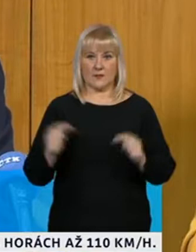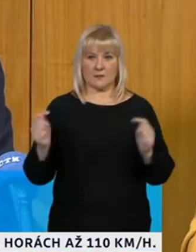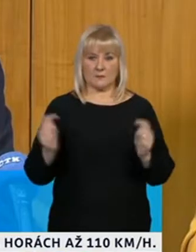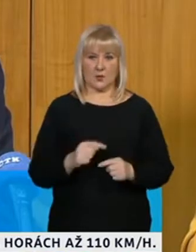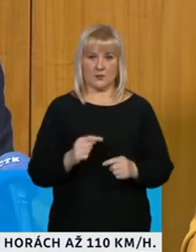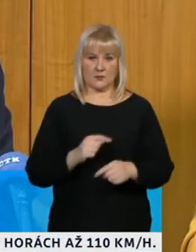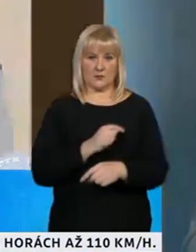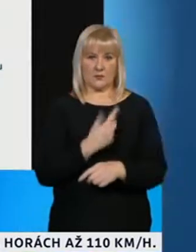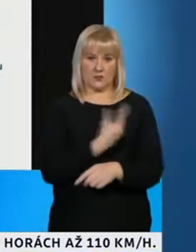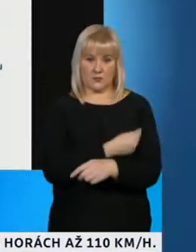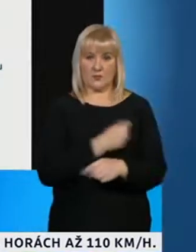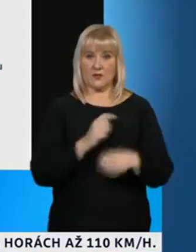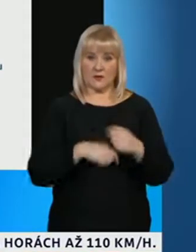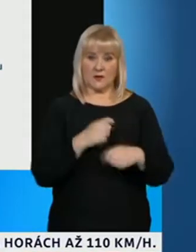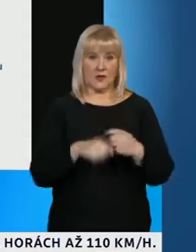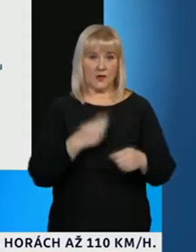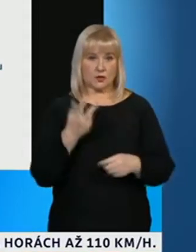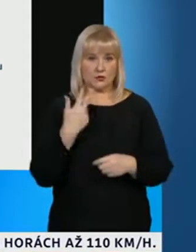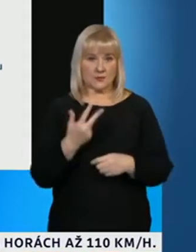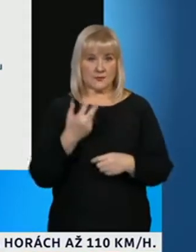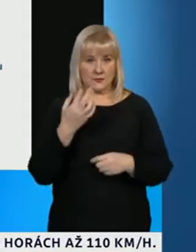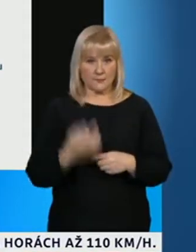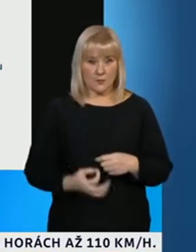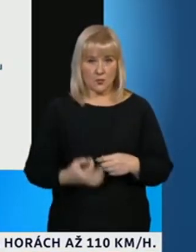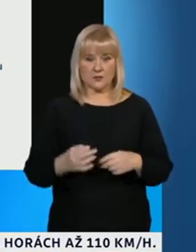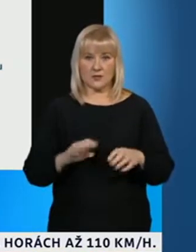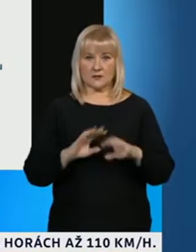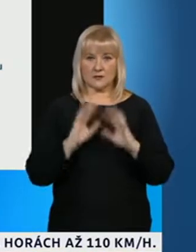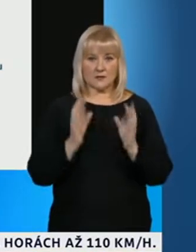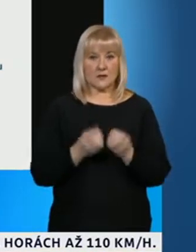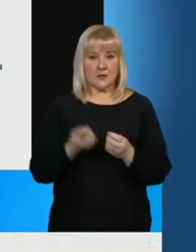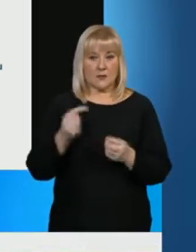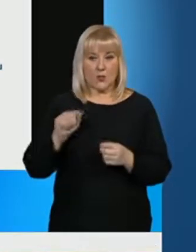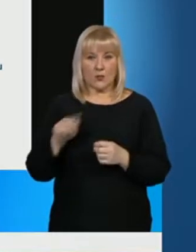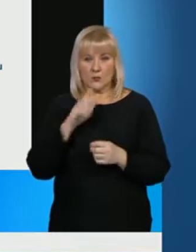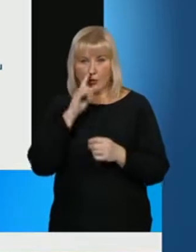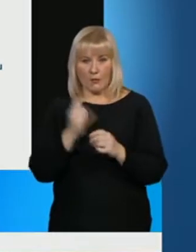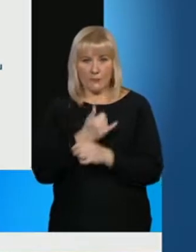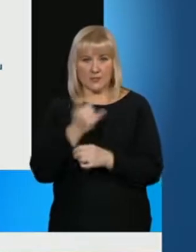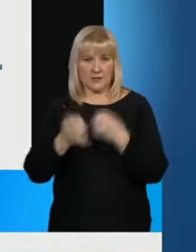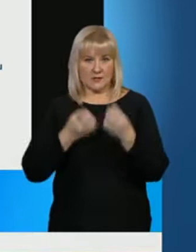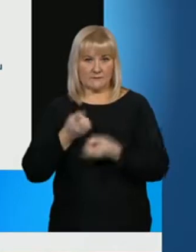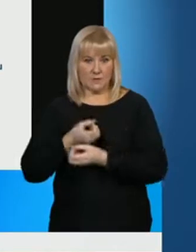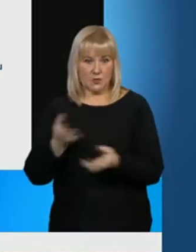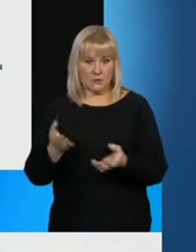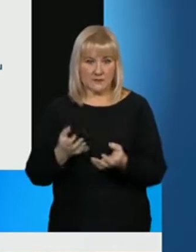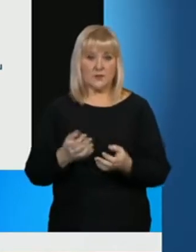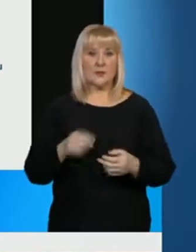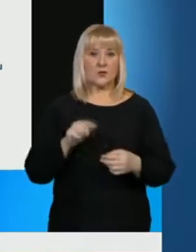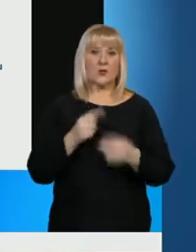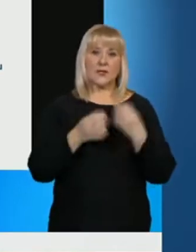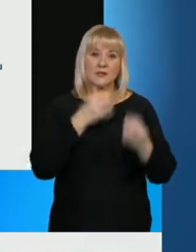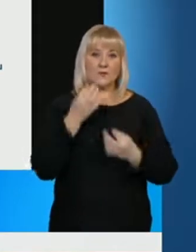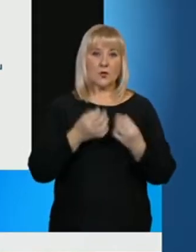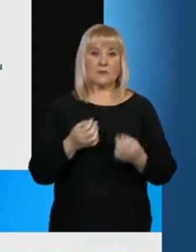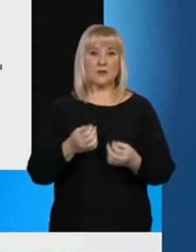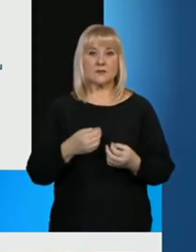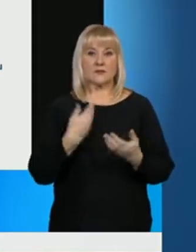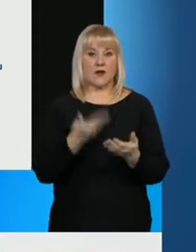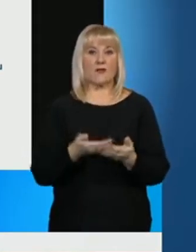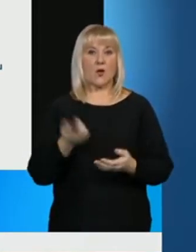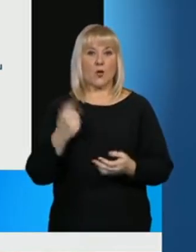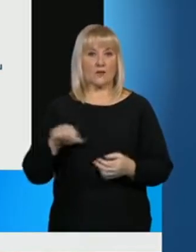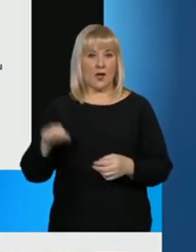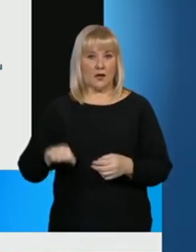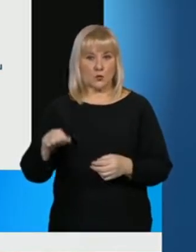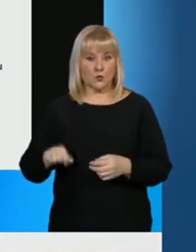vakcínám tvoří přibližně 30% celkového dezinformačního obsahu. Toto jsou informace, které jsou dodávány agenturami, které